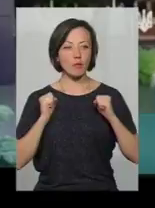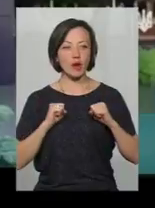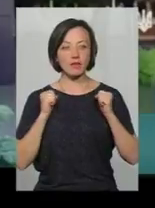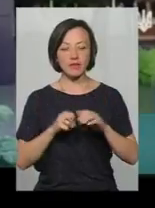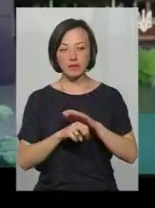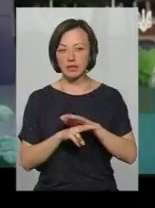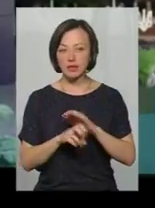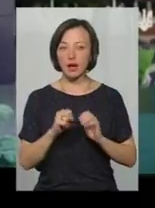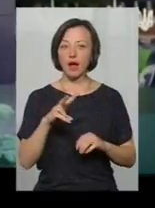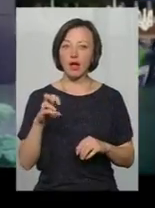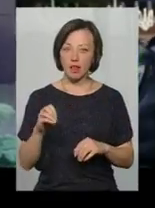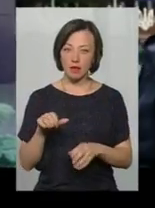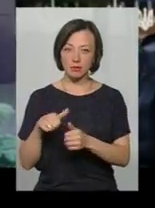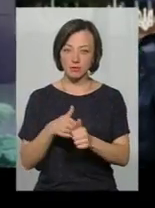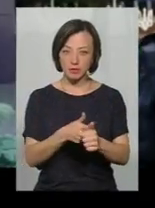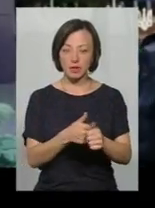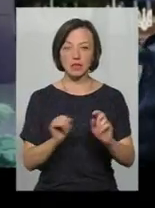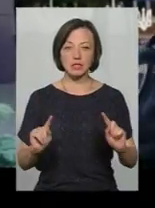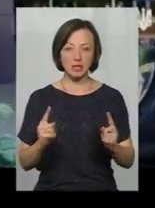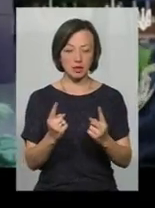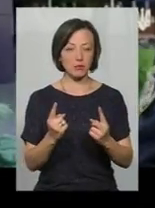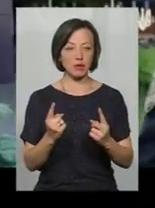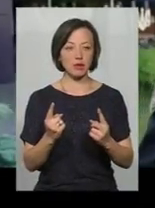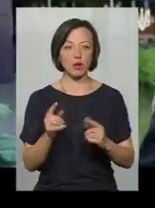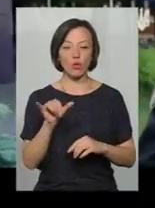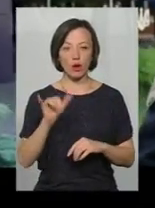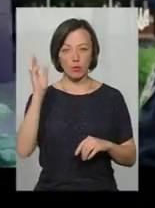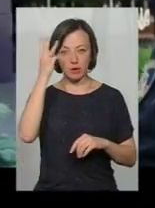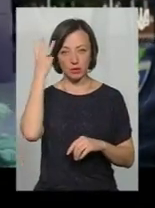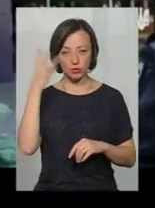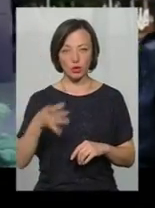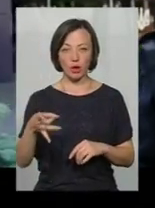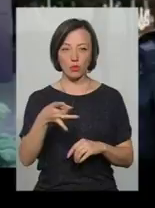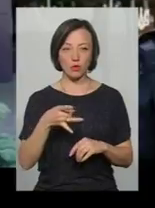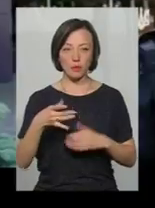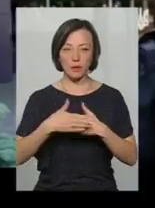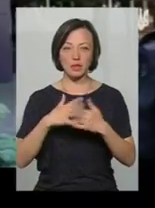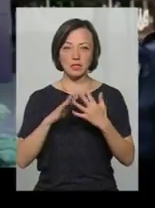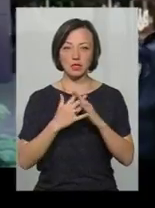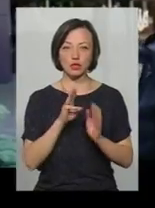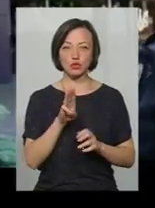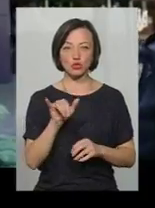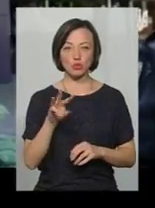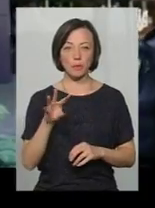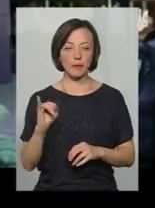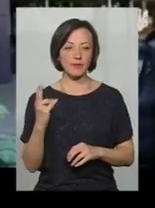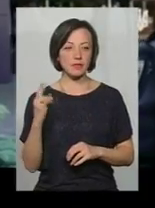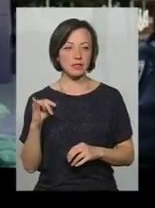правоохоронців, але вони його переслідували і затримали аж у Хмельницькому районі поблизу села Шумівці.